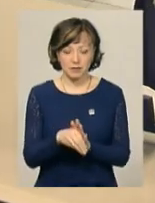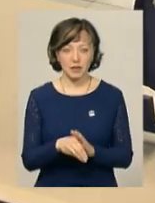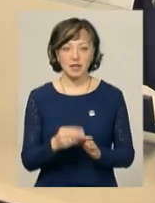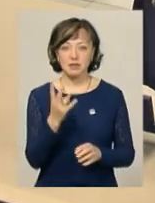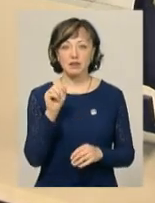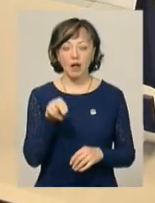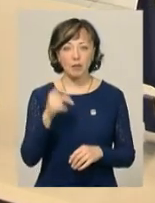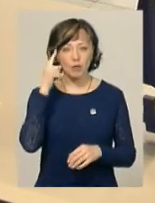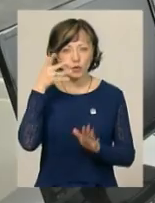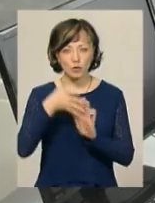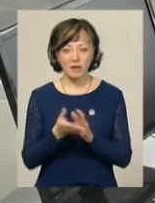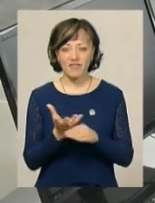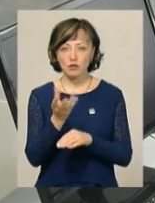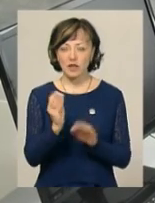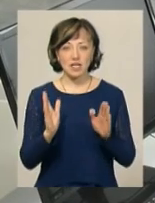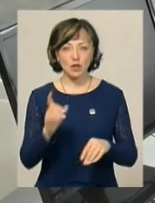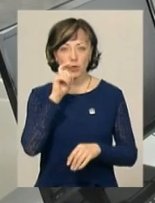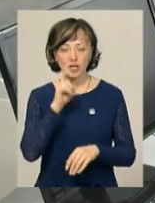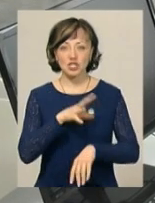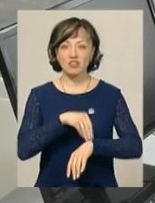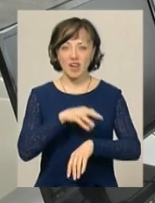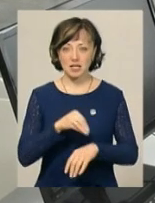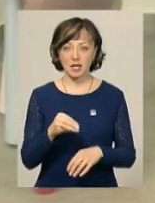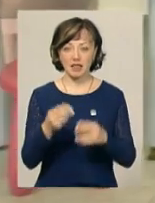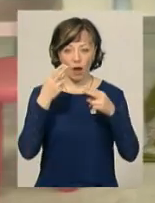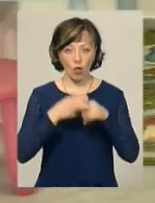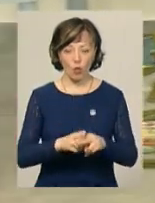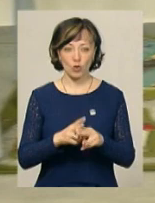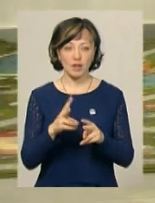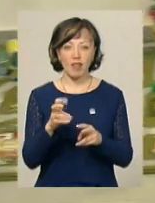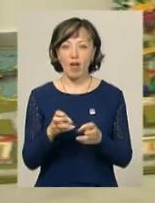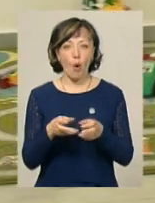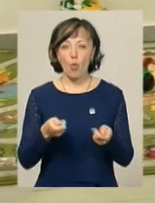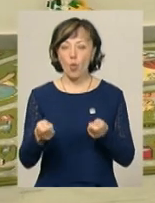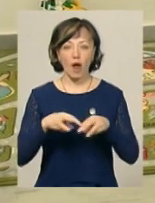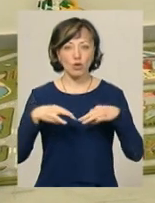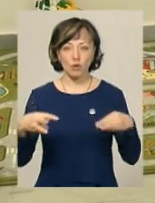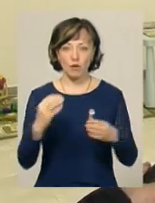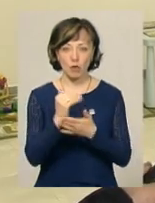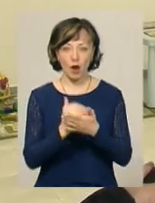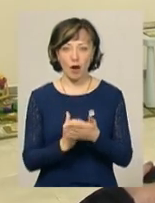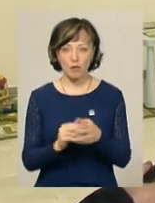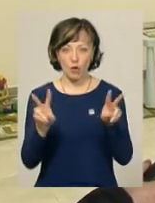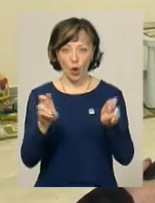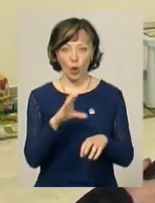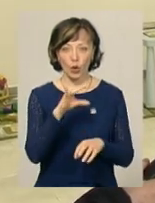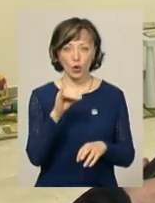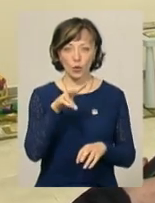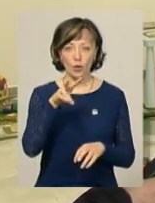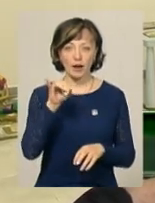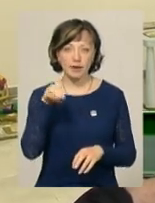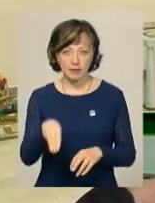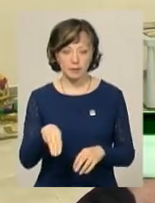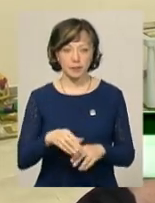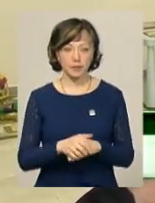Старій Синяві продумували, фінансували не тільки українські і шведські технологи за неурядовою програмою Юліт. Хмельницька область